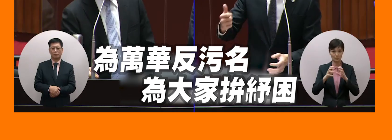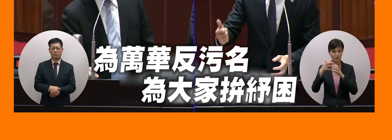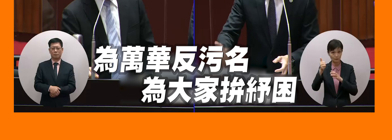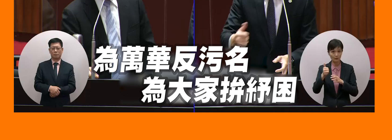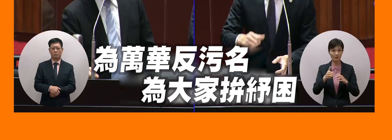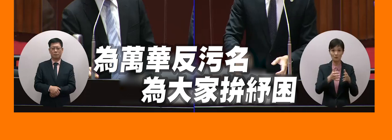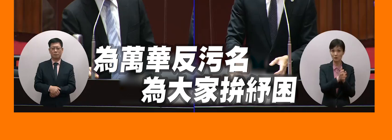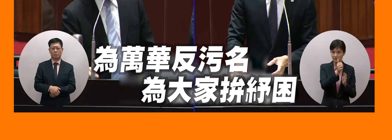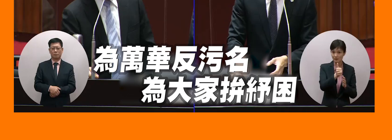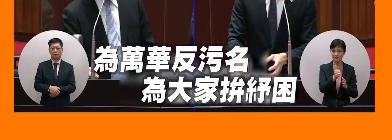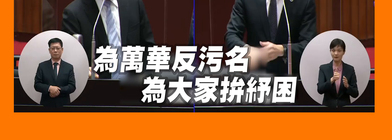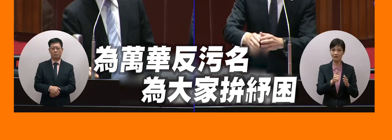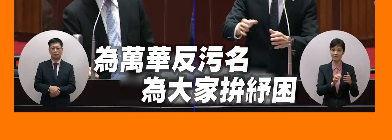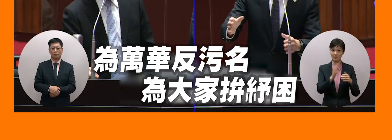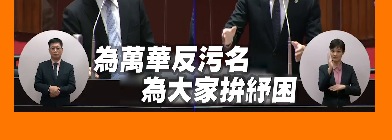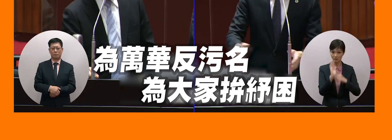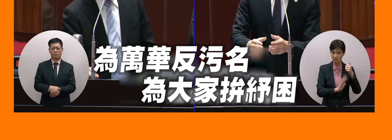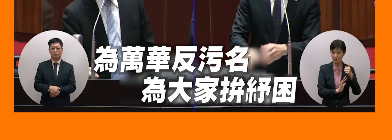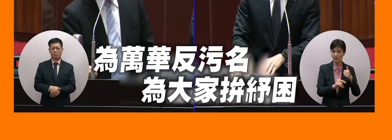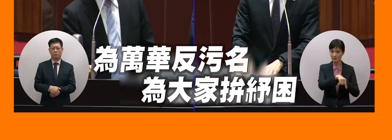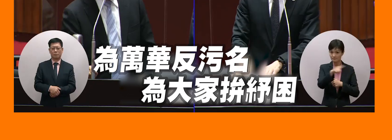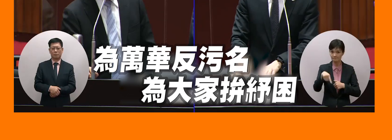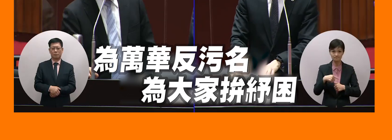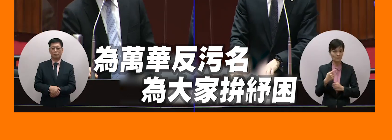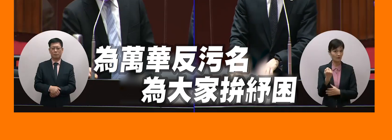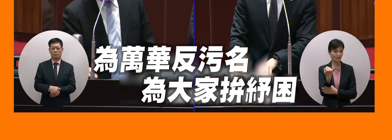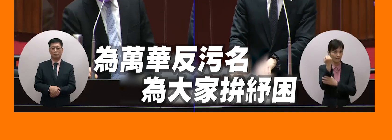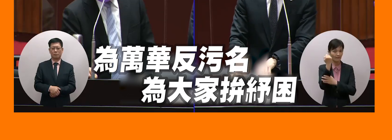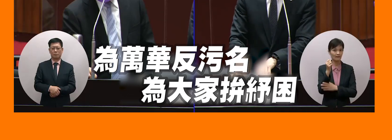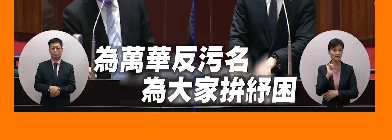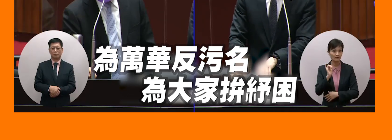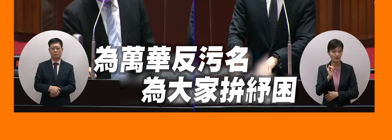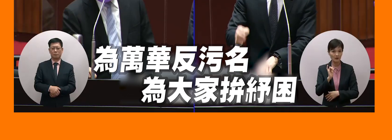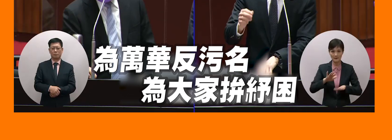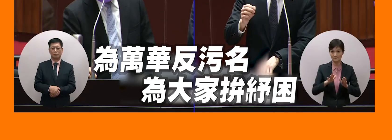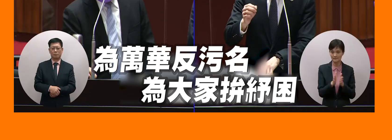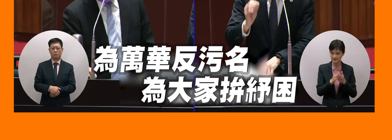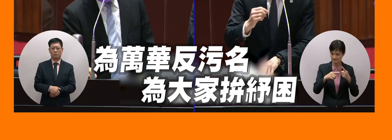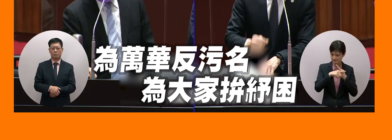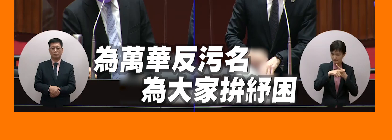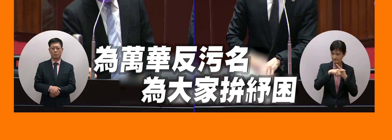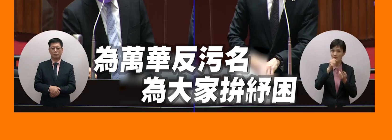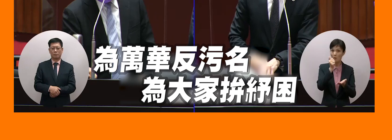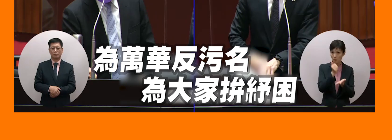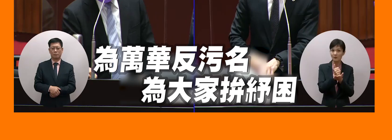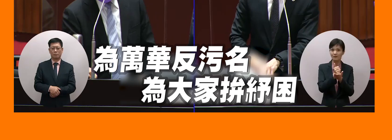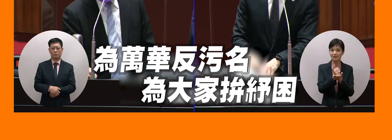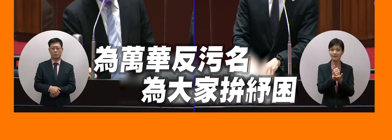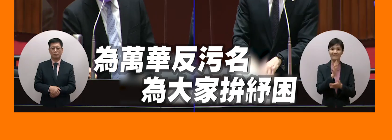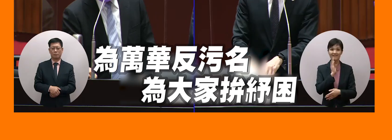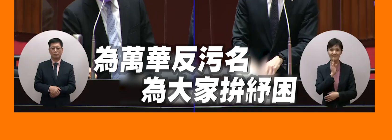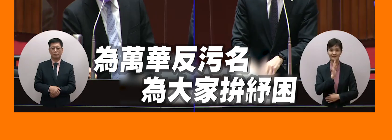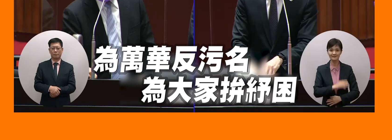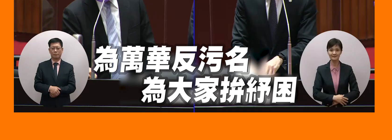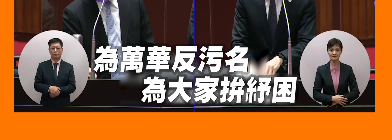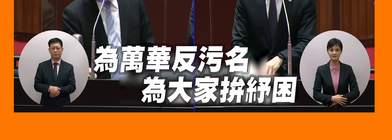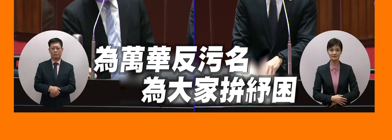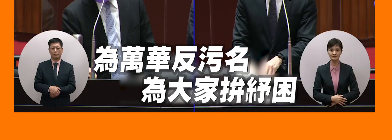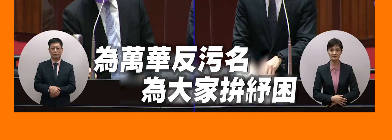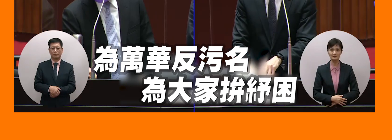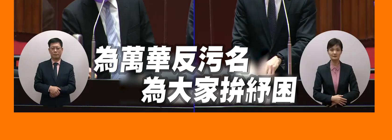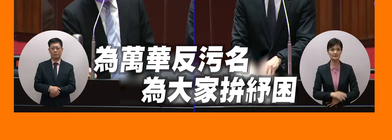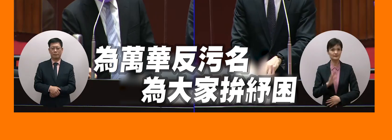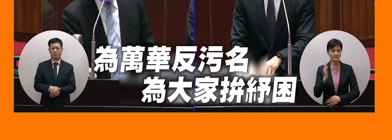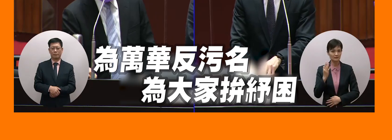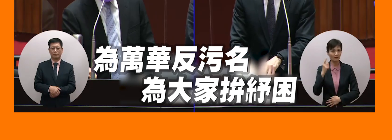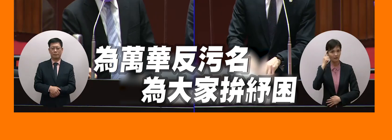支持政委隨著這個一個基本的結構結果就出來了現在最讓人煩惱的